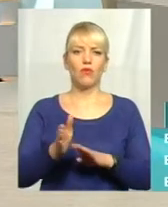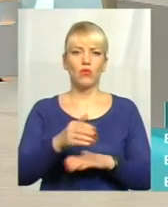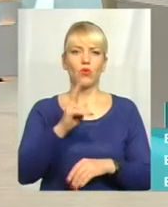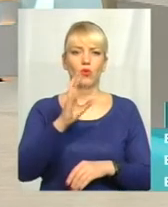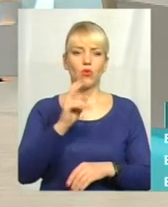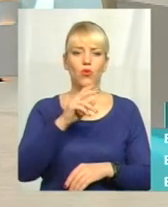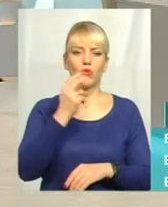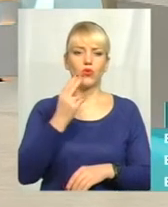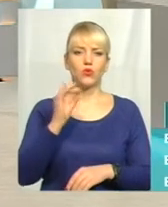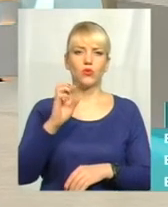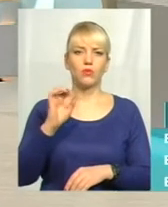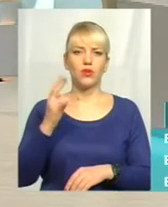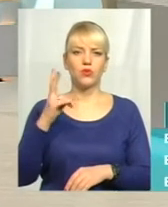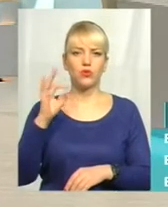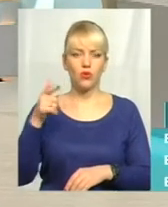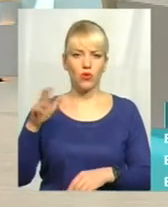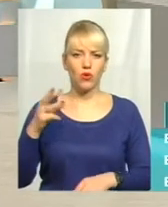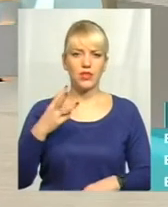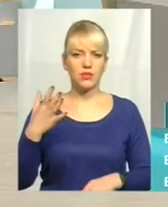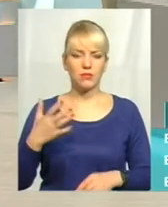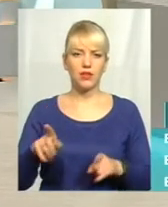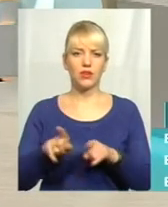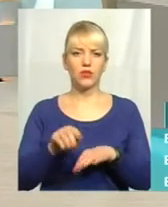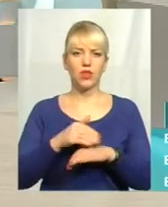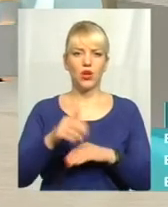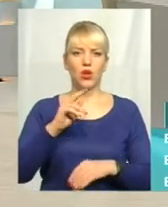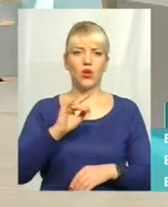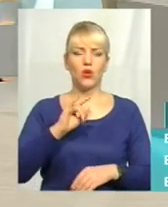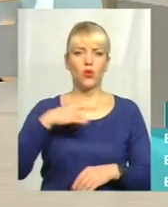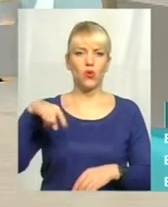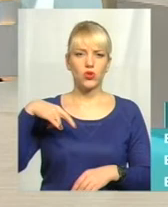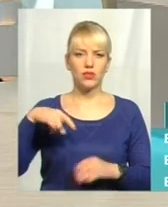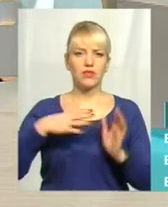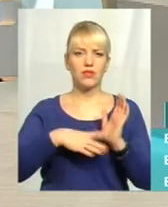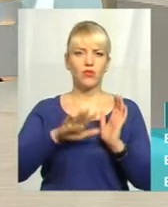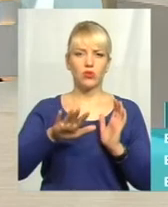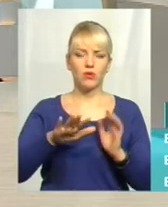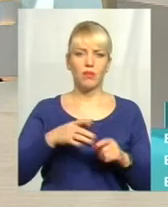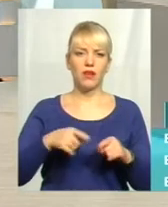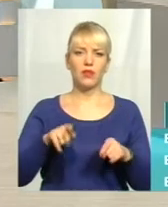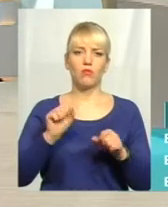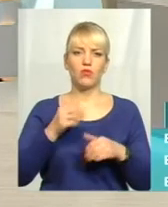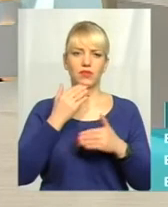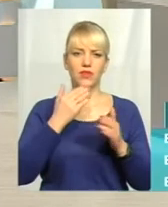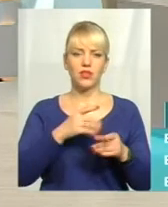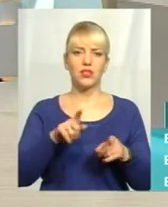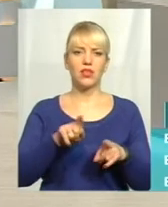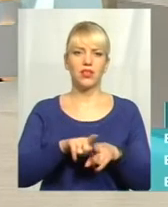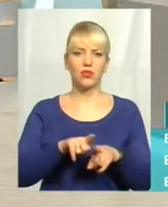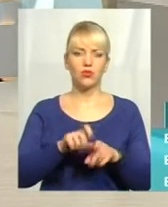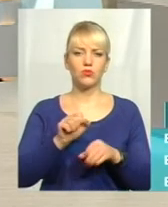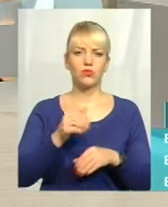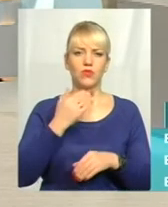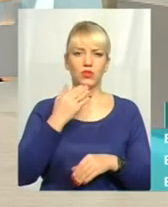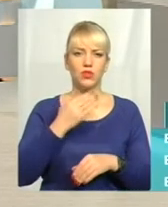тобто це наш Хмельницький районний сектор. Також за адресою Грушевського, 95, громадяни можуть звернутися. І, звичайно,